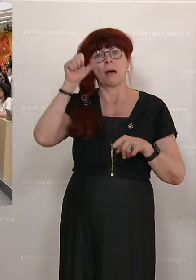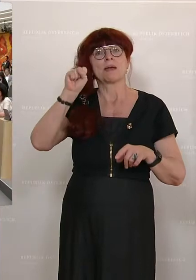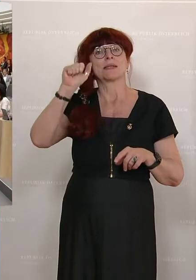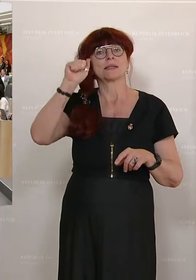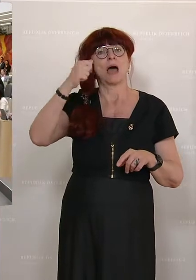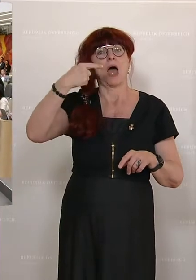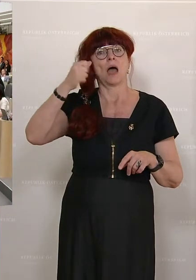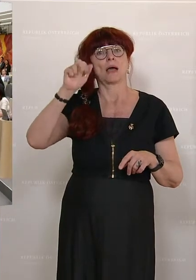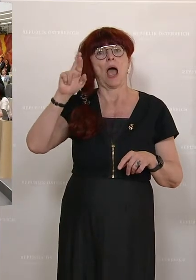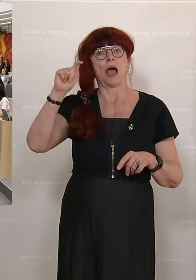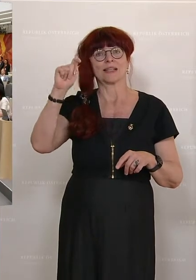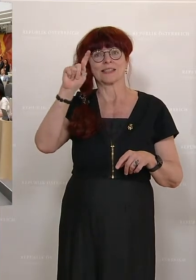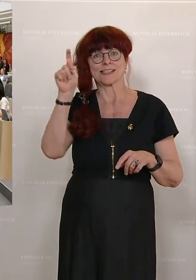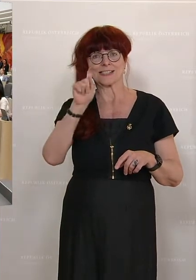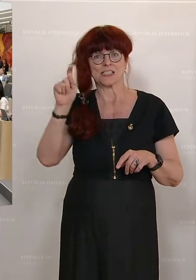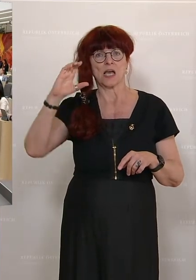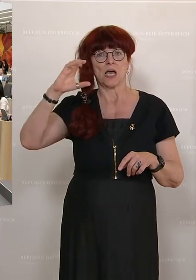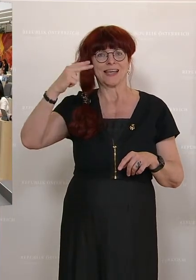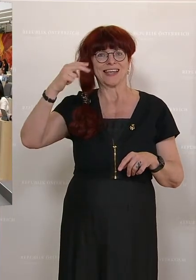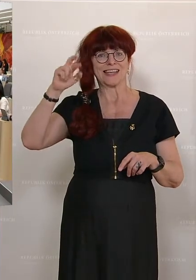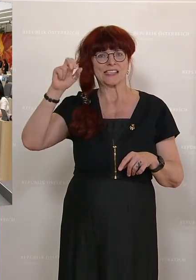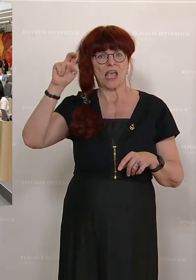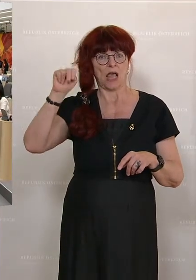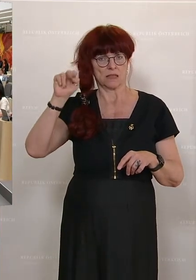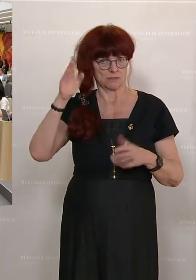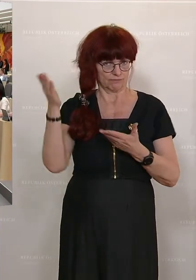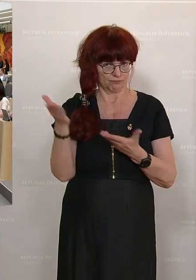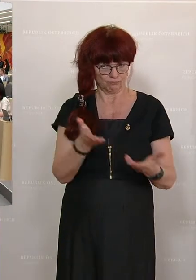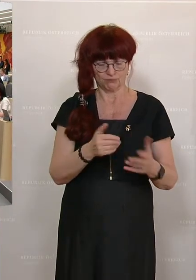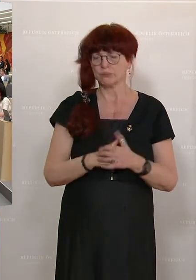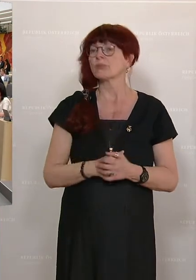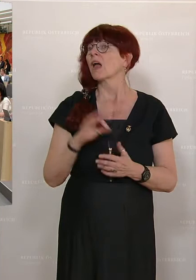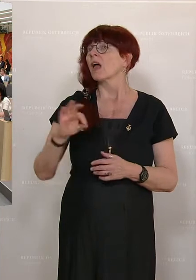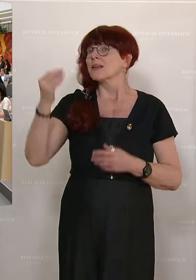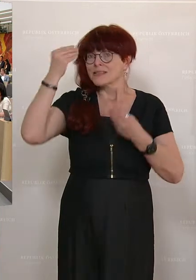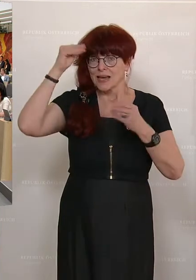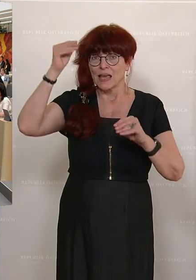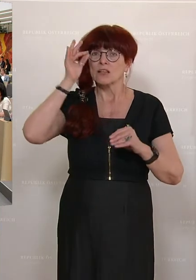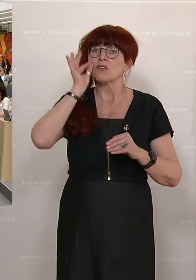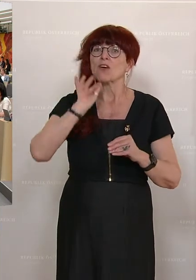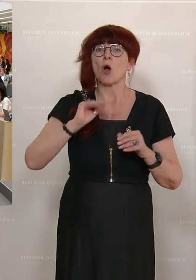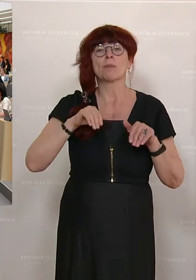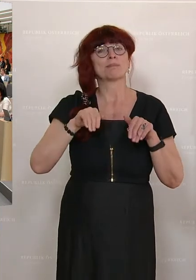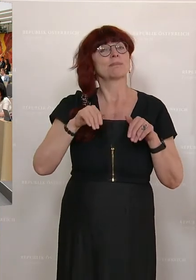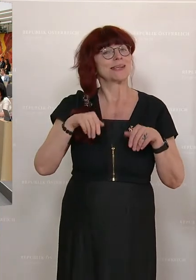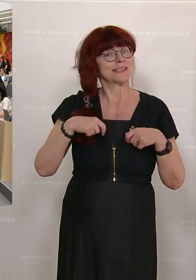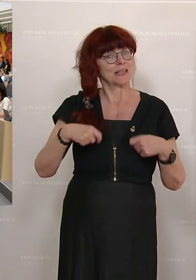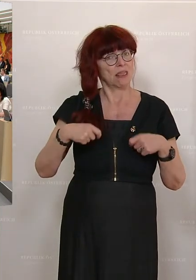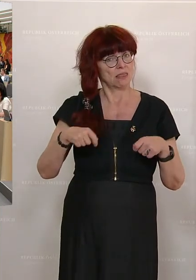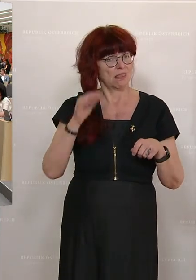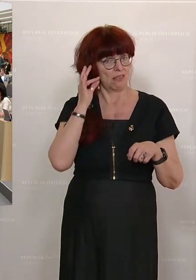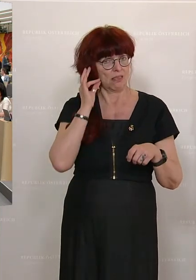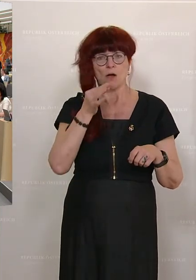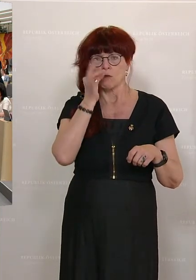Landesgeschäftsführer der ÖVP Burgenland. Sehr geehrte Frau Präsidentin, Frau Bundesminister,